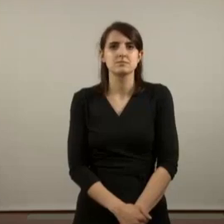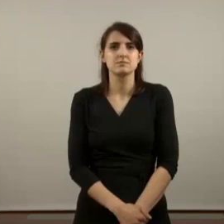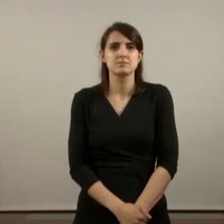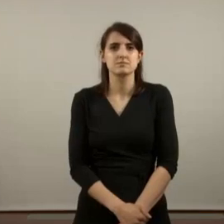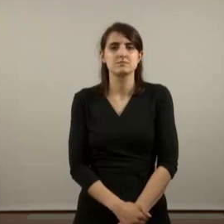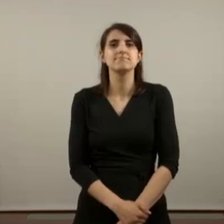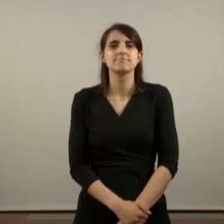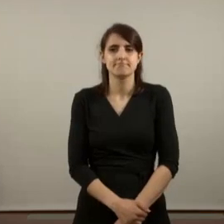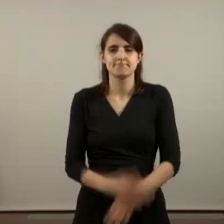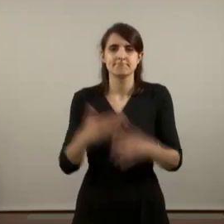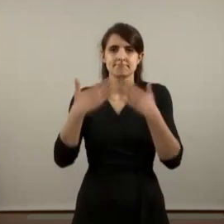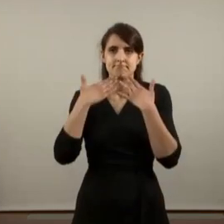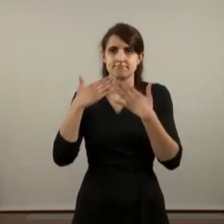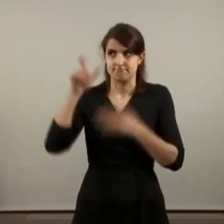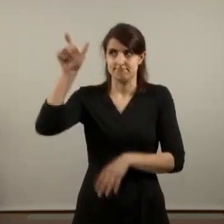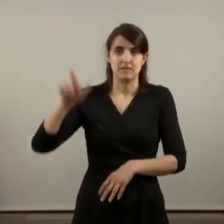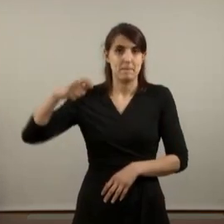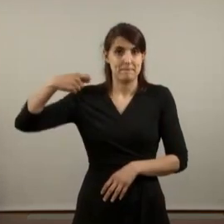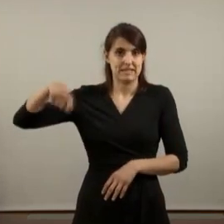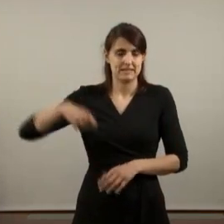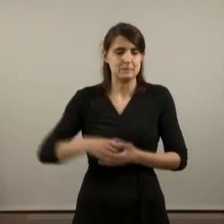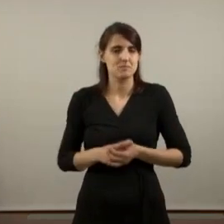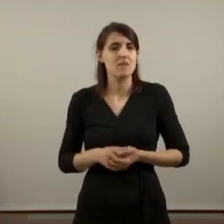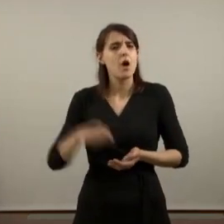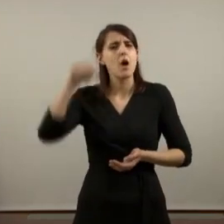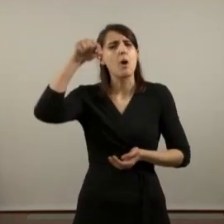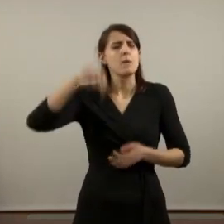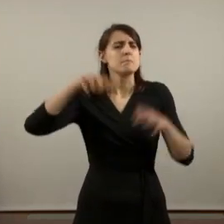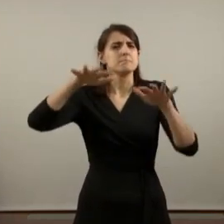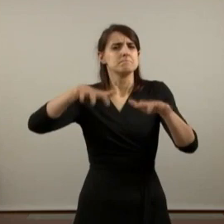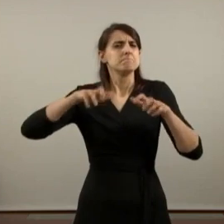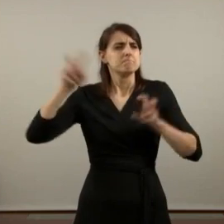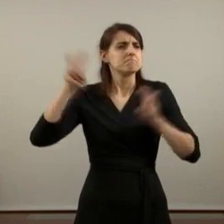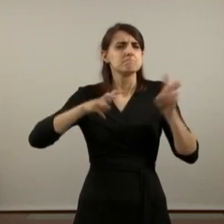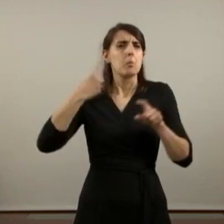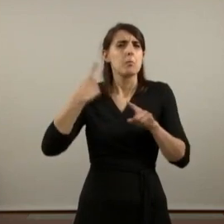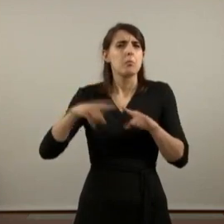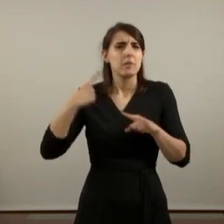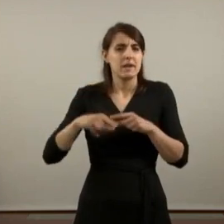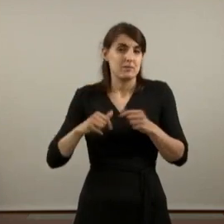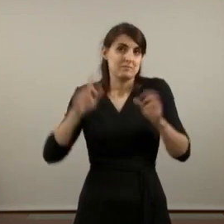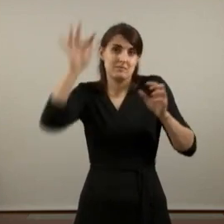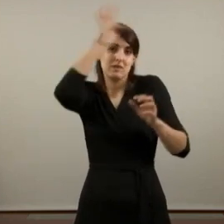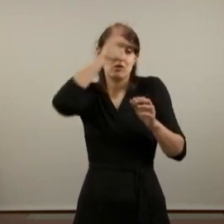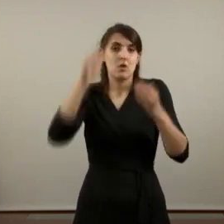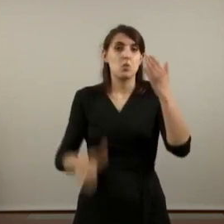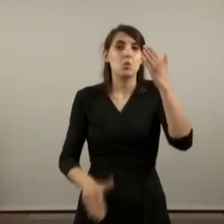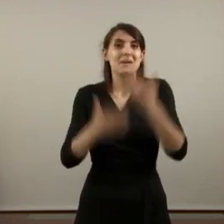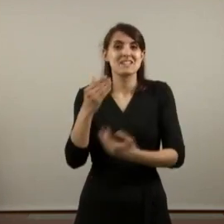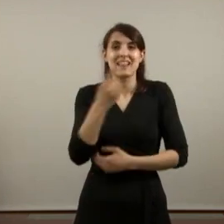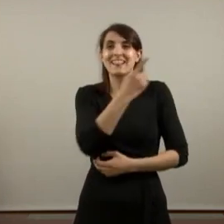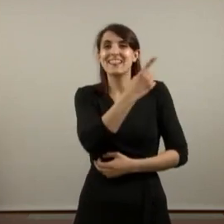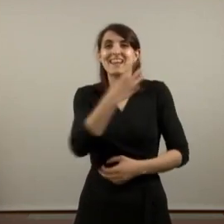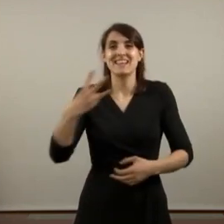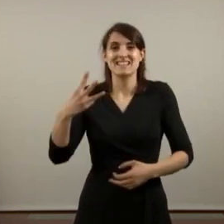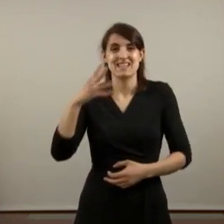Gràcies, presidenta. Avui ens trobem aquí, en principi, per encetar aquesta tretzena legislatura. Dic en principi